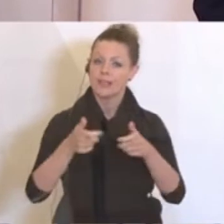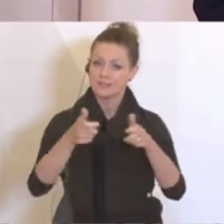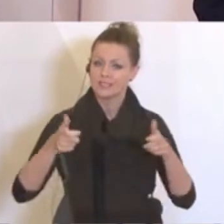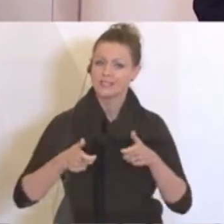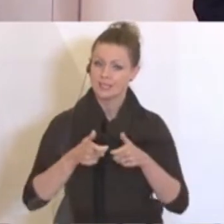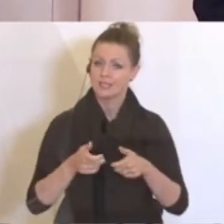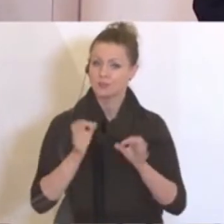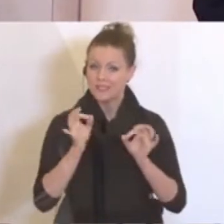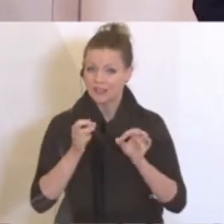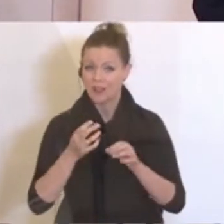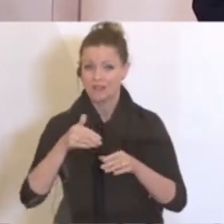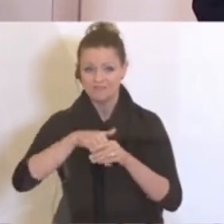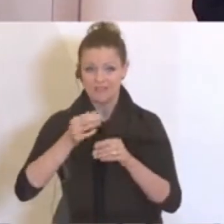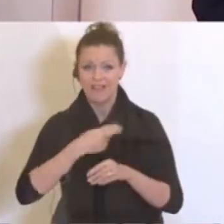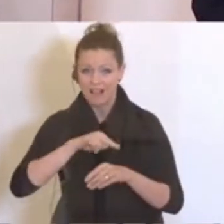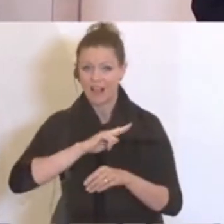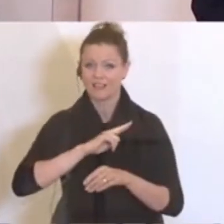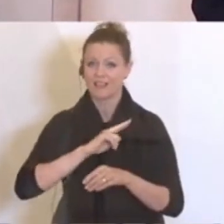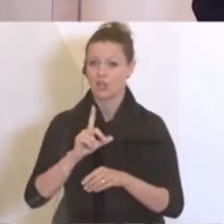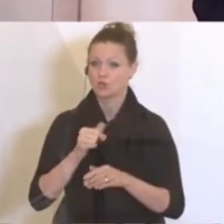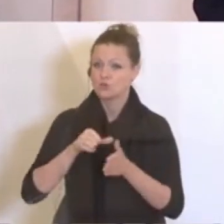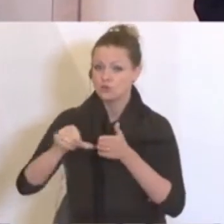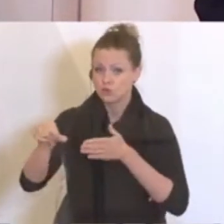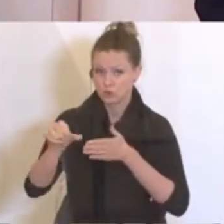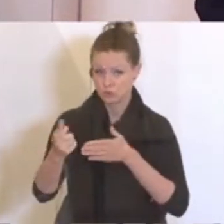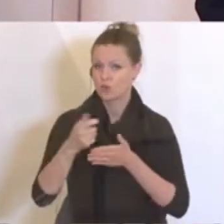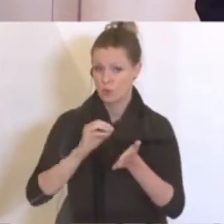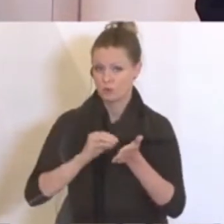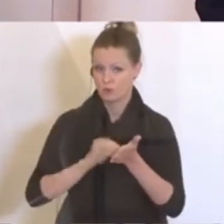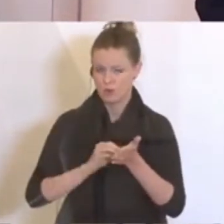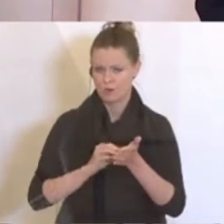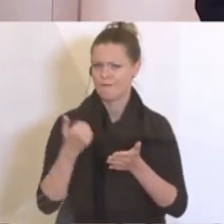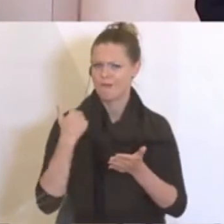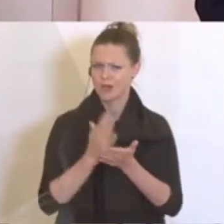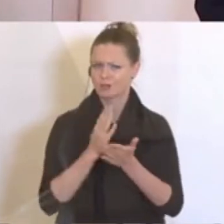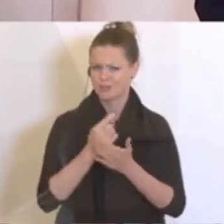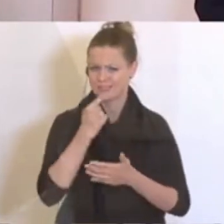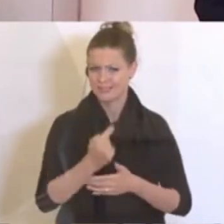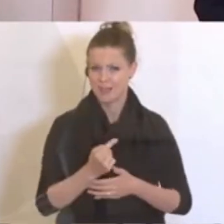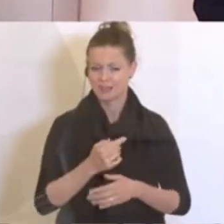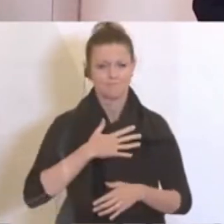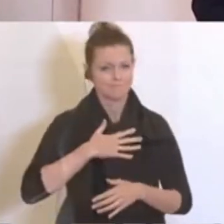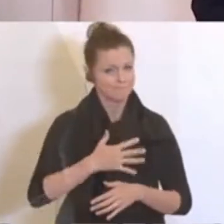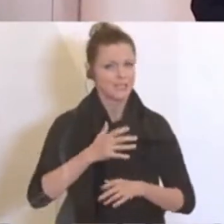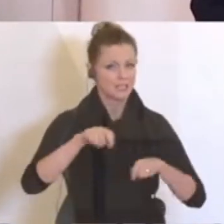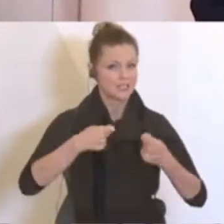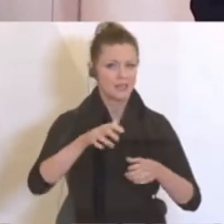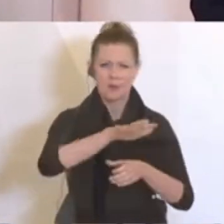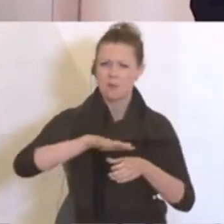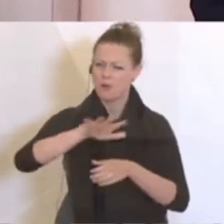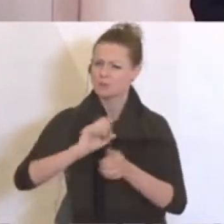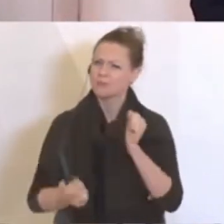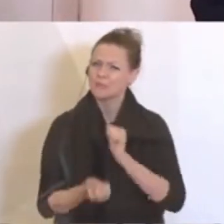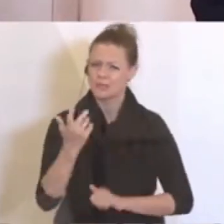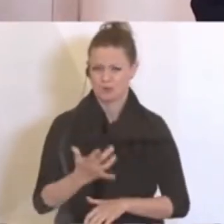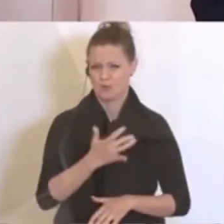speziell die Garantien und die Zuschüsse, die jetzt noch kommen werden, alles angesprochen worden. Trotzdem gibt es Branchen, die besonders betroffen